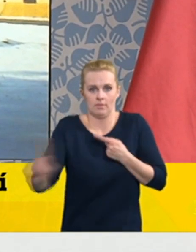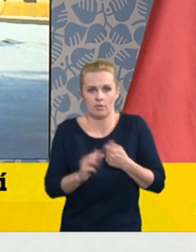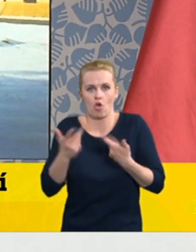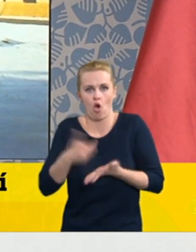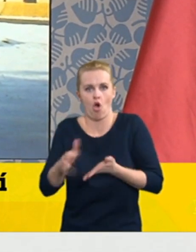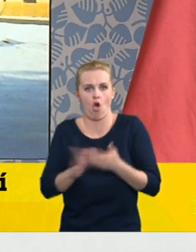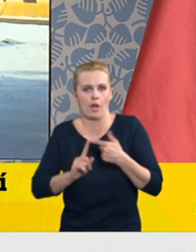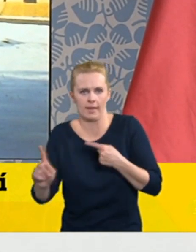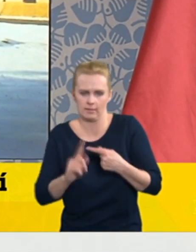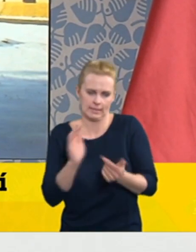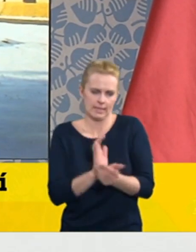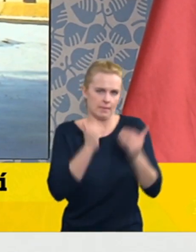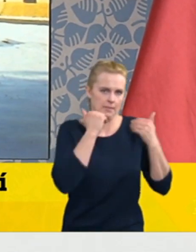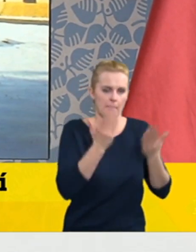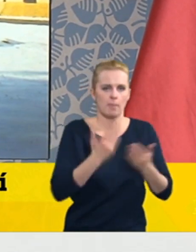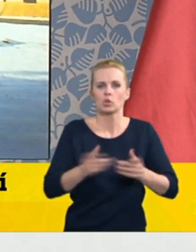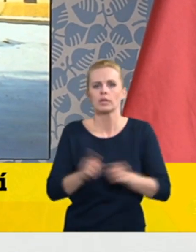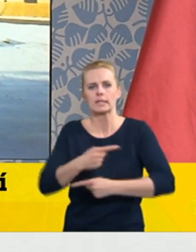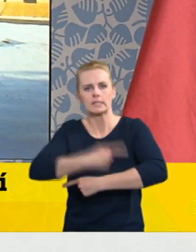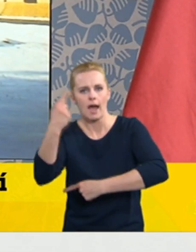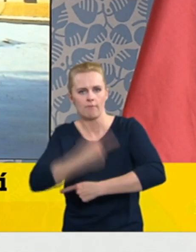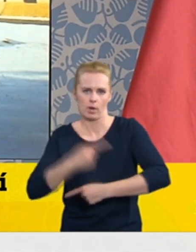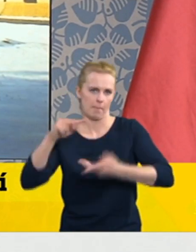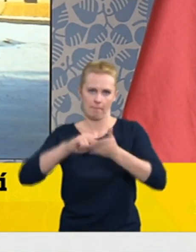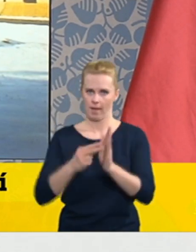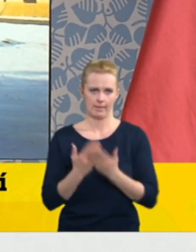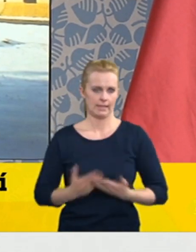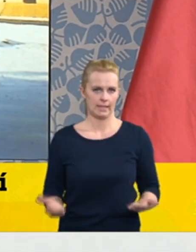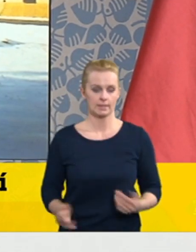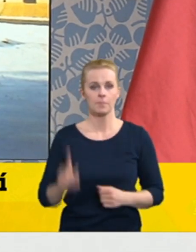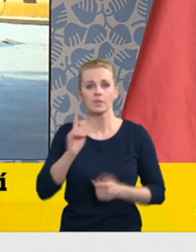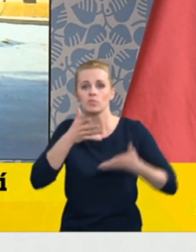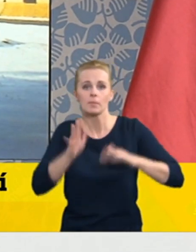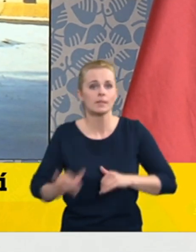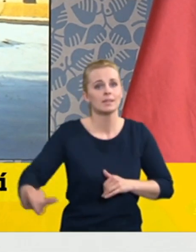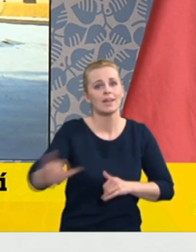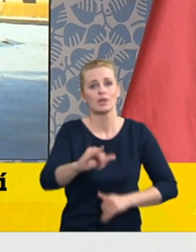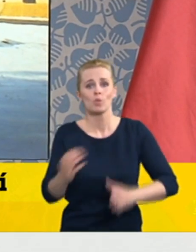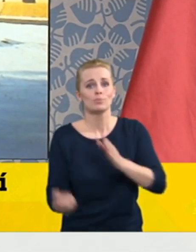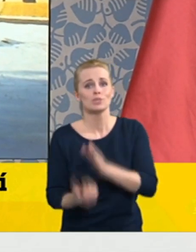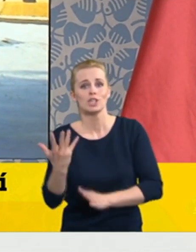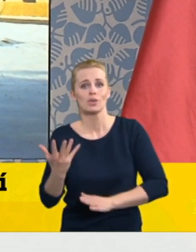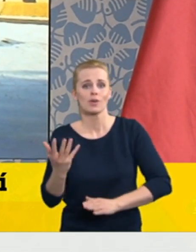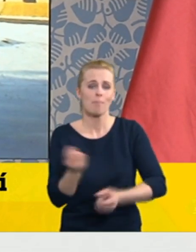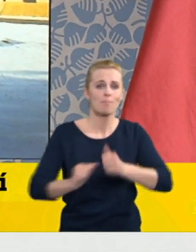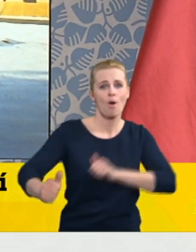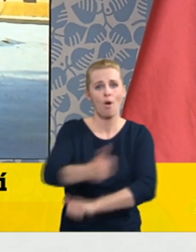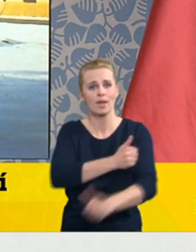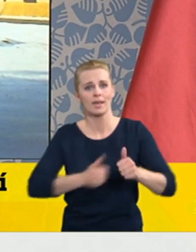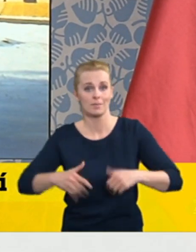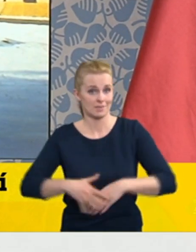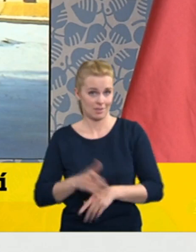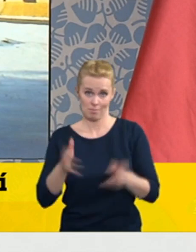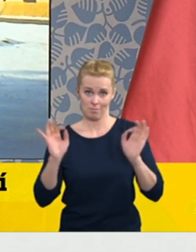nemůžeme. A popravdě řečeno to, že se někdo pohybuje v přírodě, tak to je spíše ku prospěchu věci,